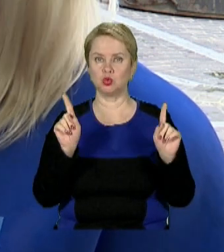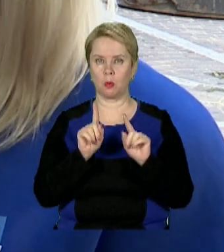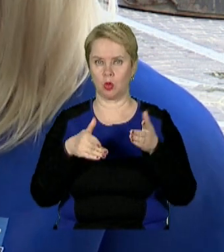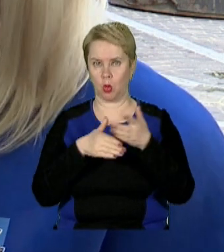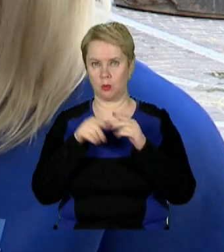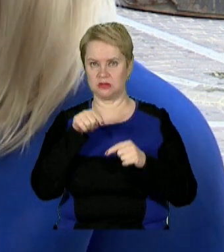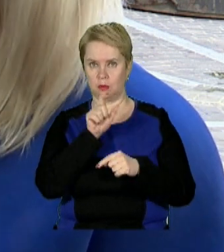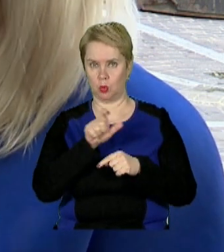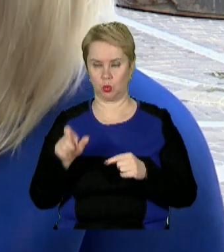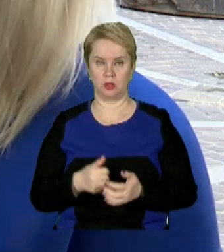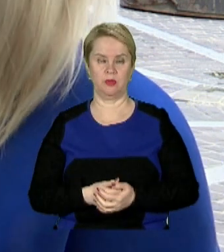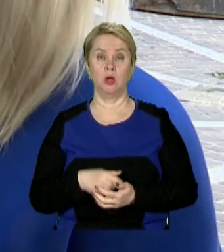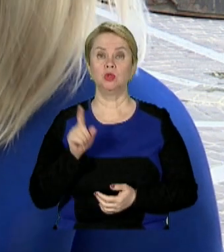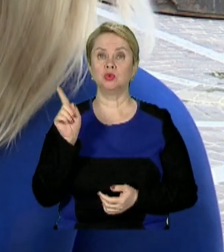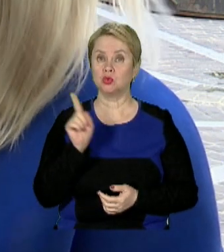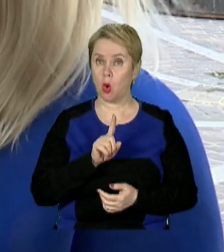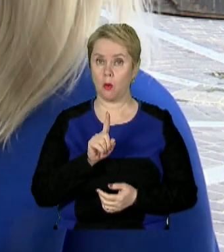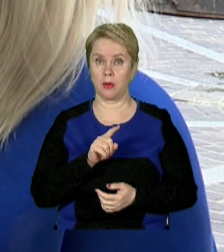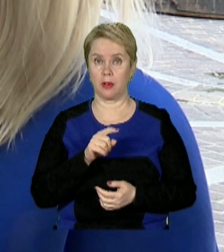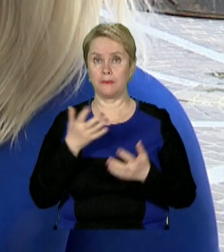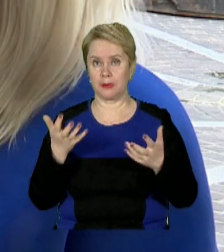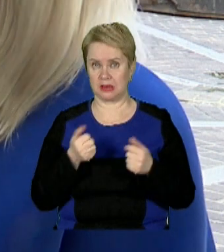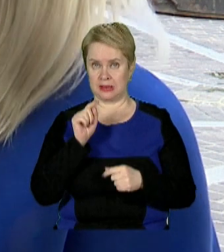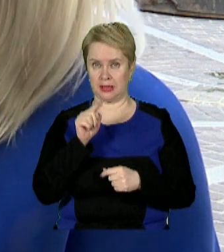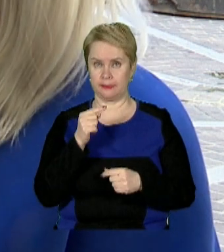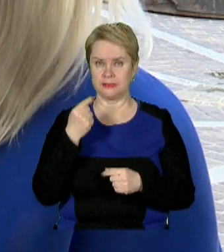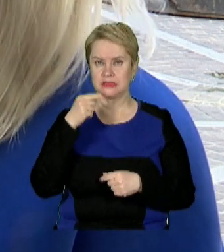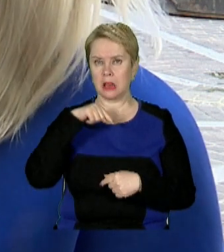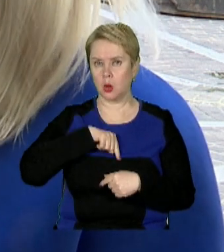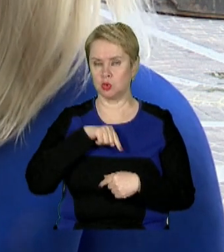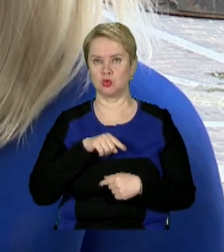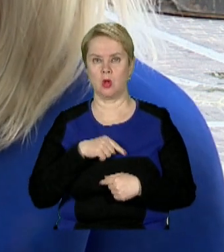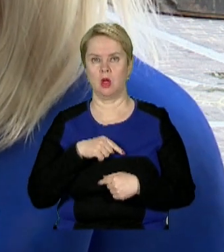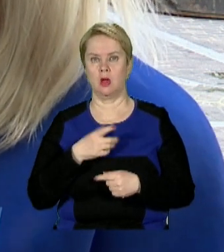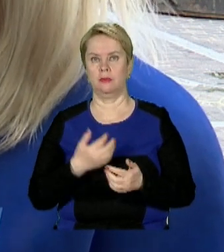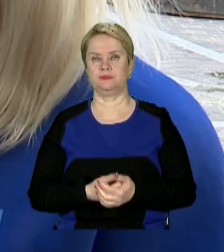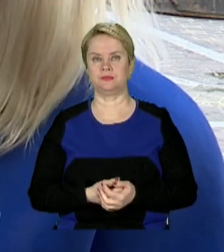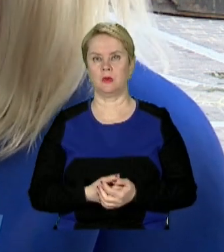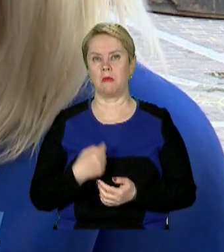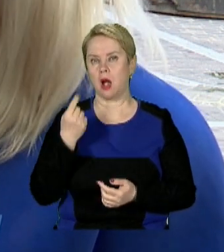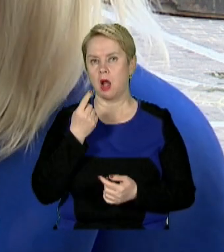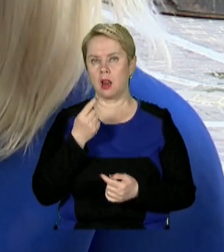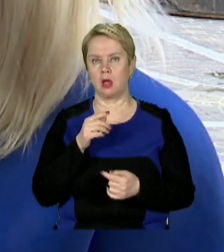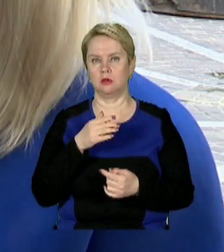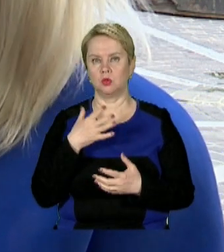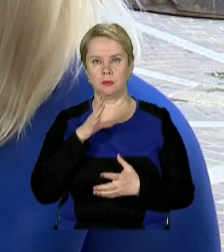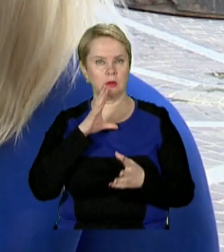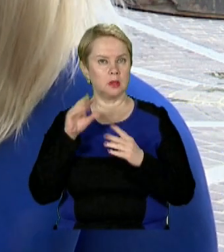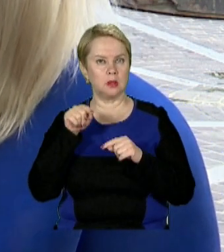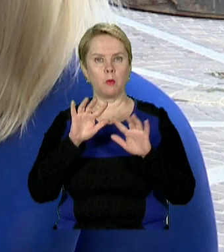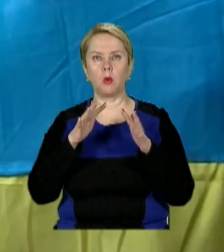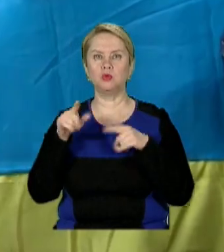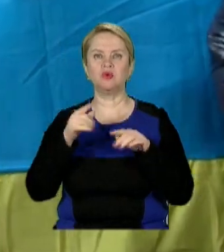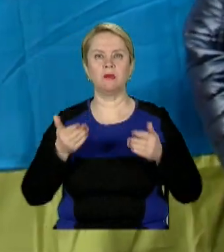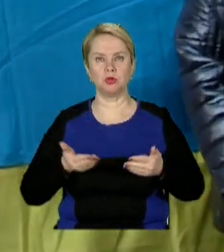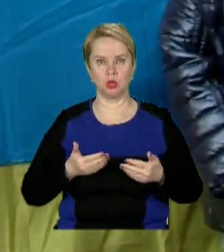допомогти цим людям, саме для того, щоб підтримати їх психологічно, морально і, можливо, відволікти від тих подій, які